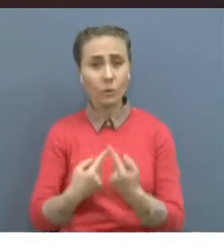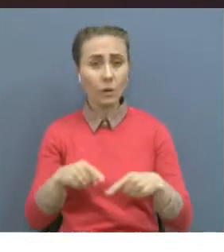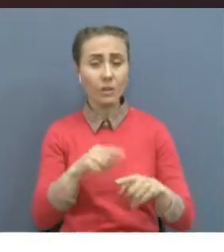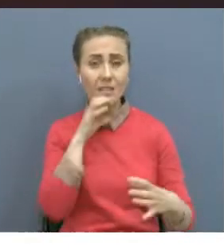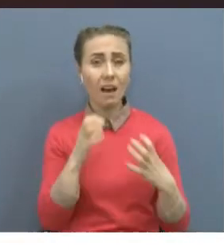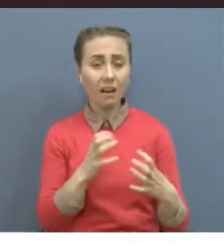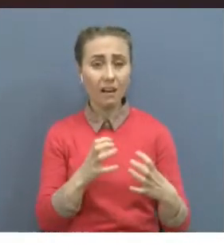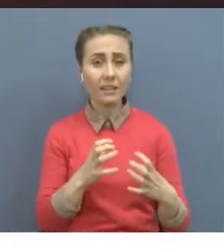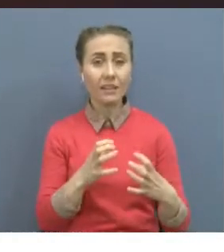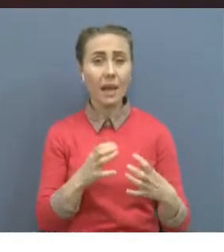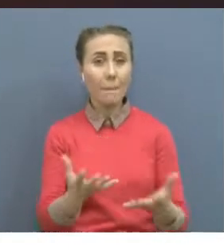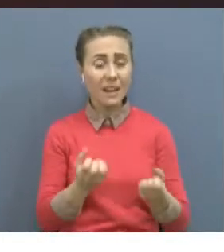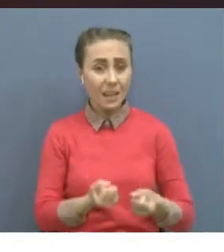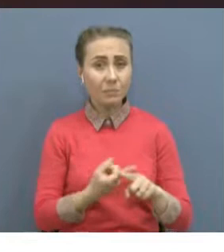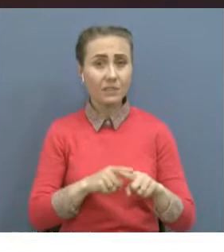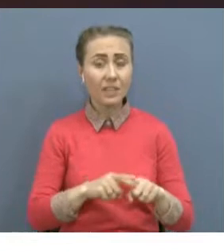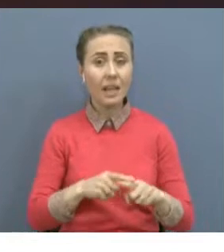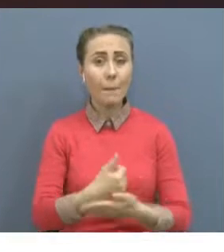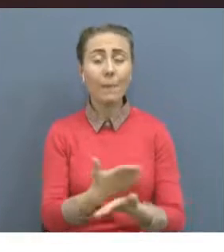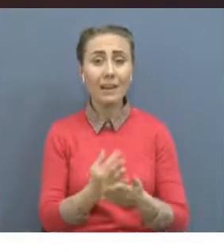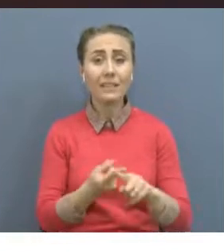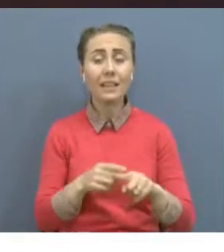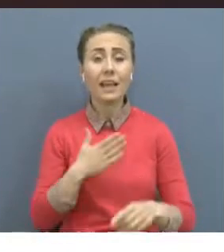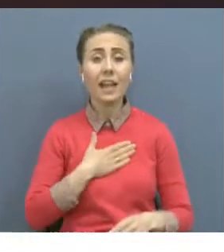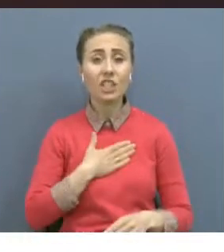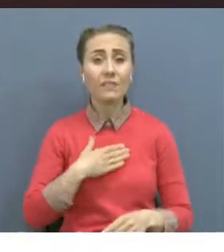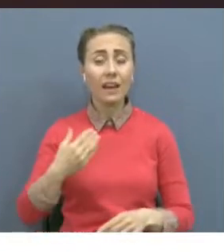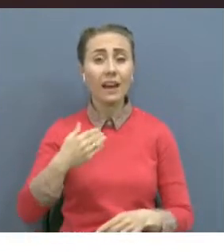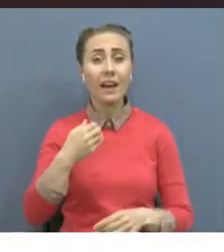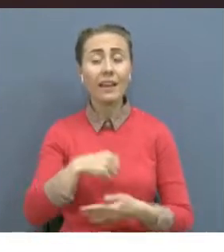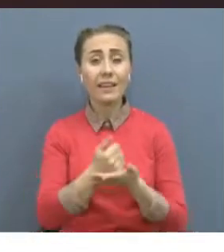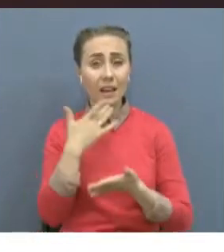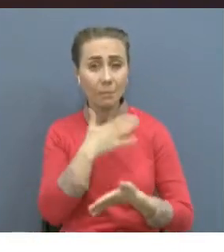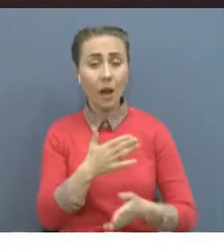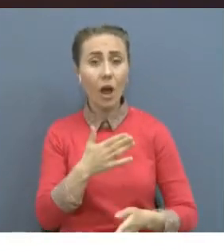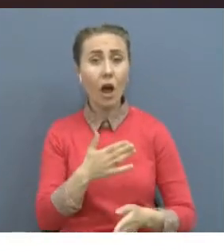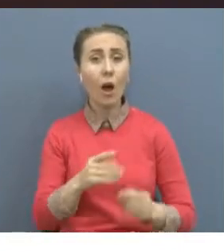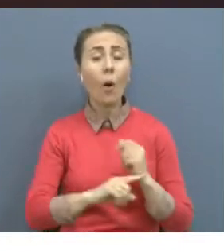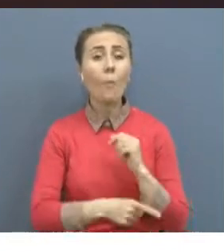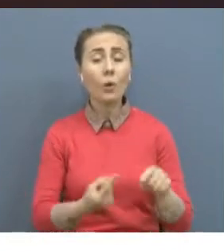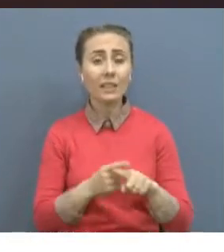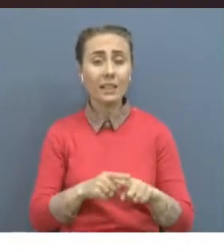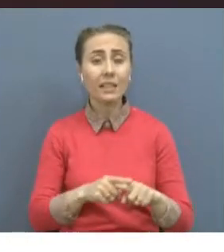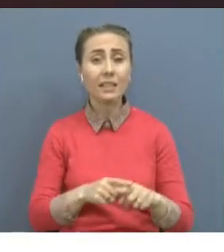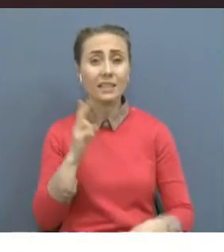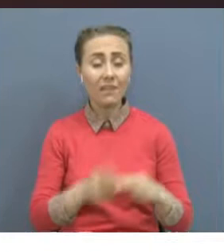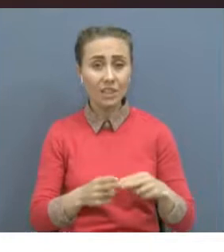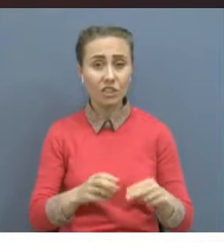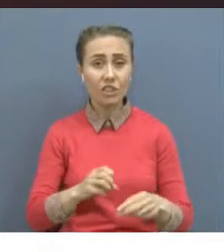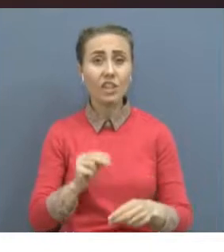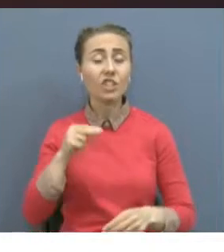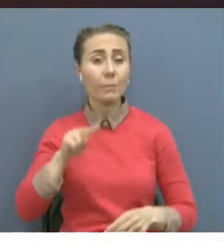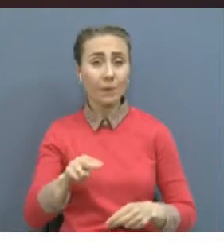мемлекетімізді, елімізді, экономикамызды әр қарай дамытуға елдің әл оқатын артыра